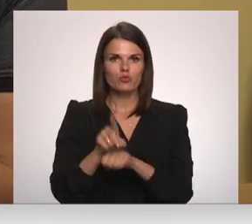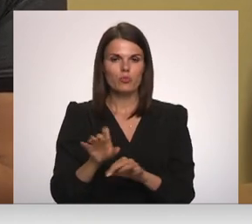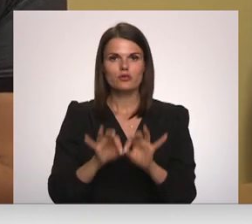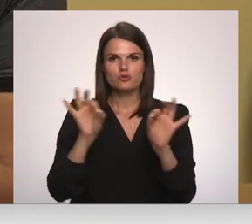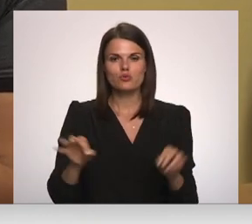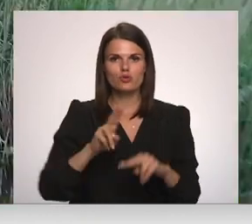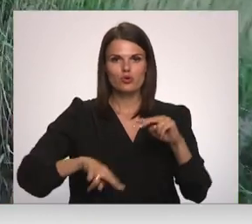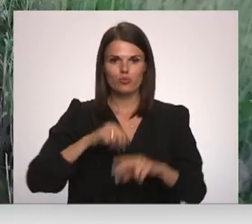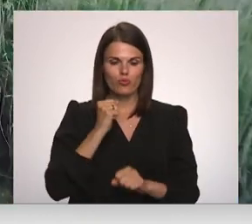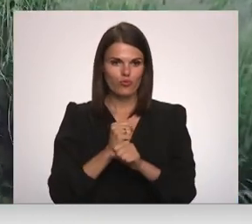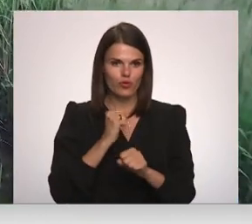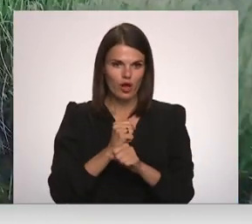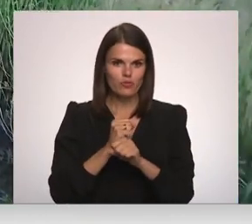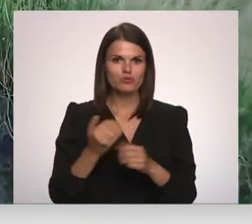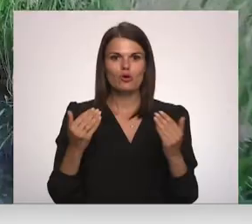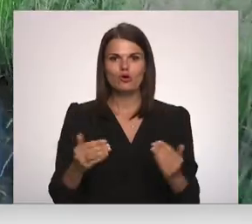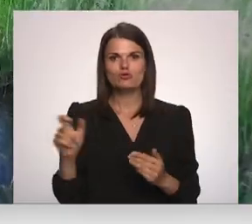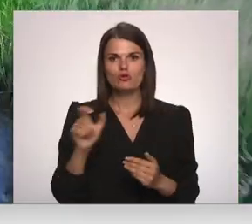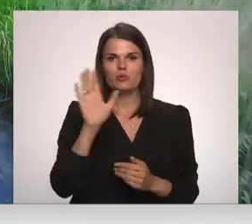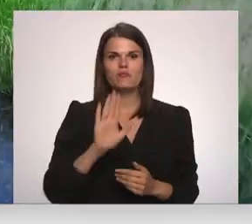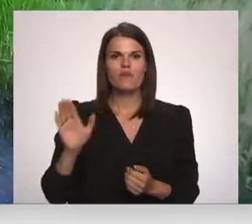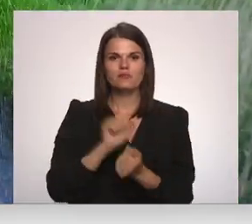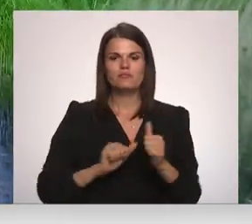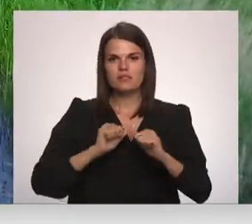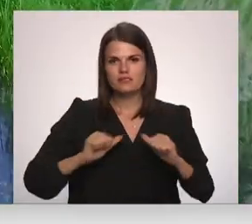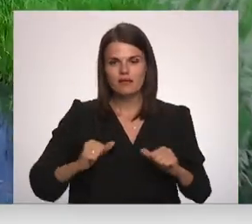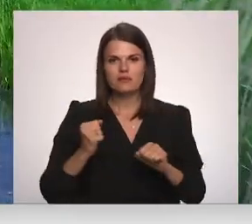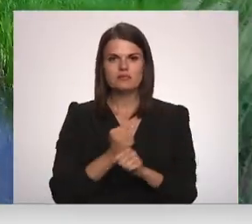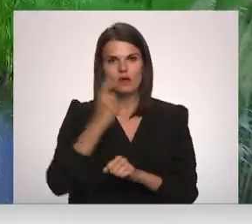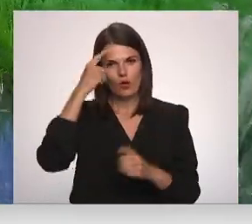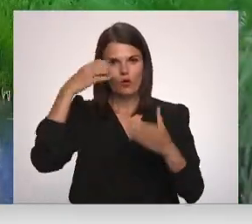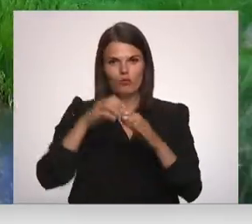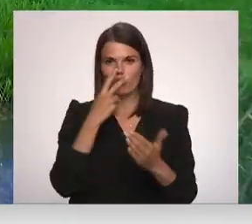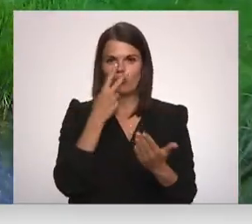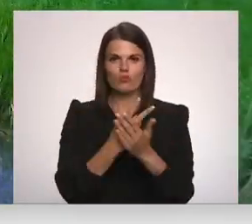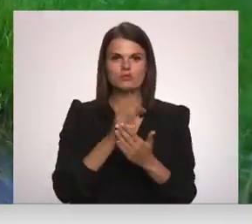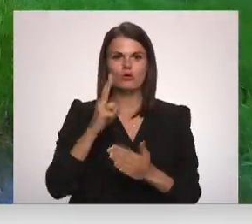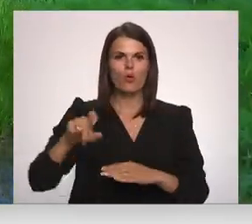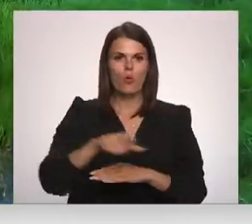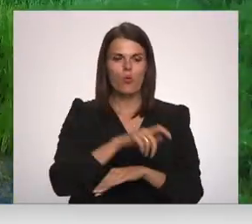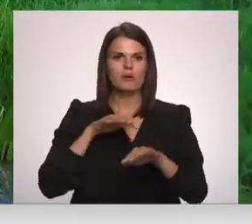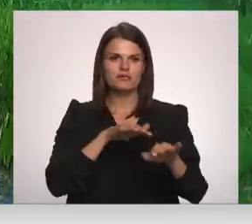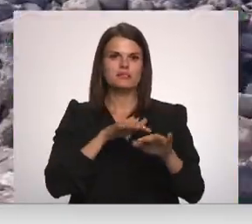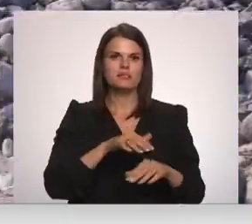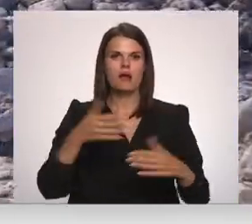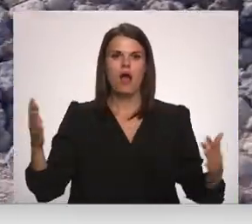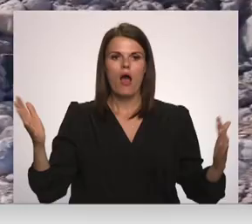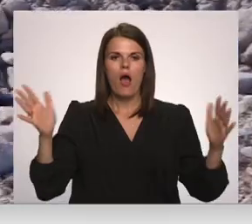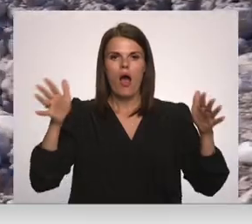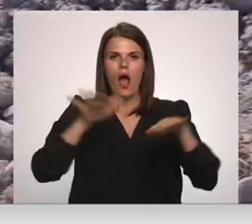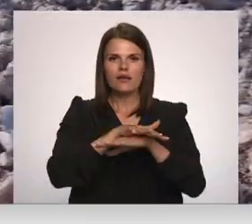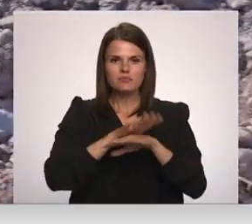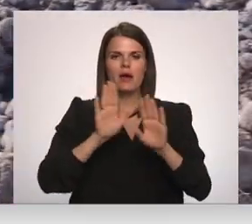un šie slūži ir iegūt. Šobrīd gan valsts vidas dienas, gan doma uzskata, ka upas iztika tika aizbērta, lai apturētu ezera ūdens